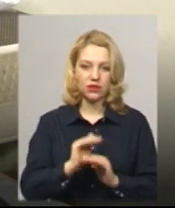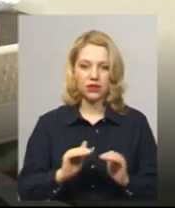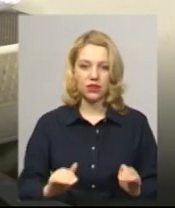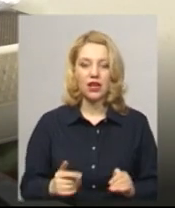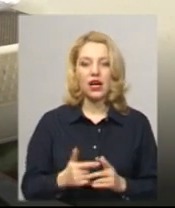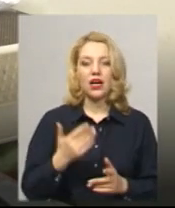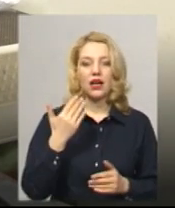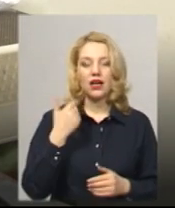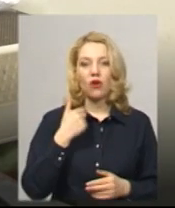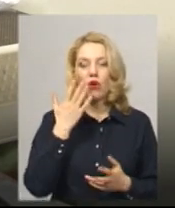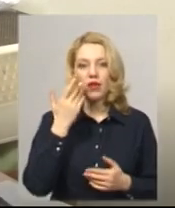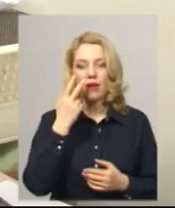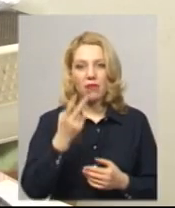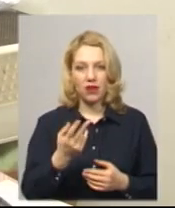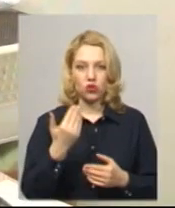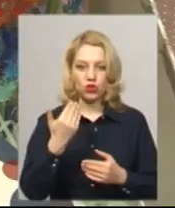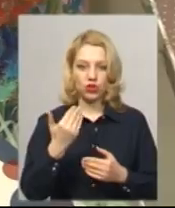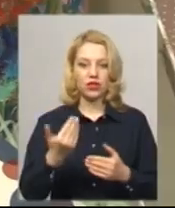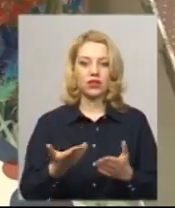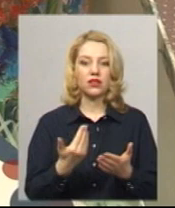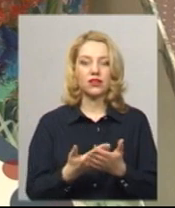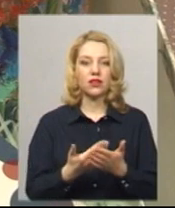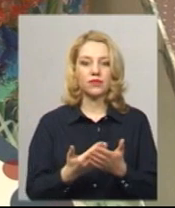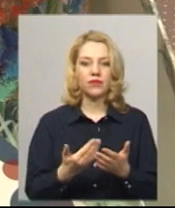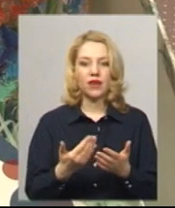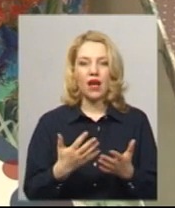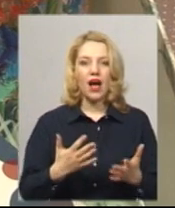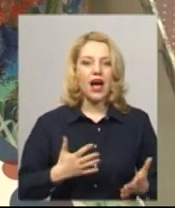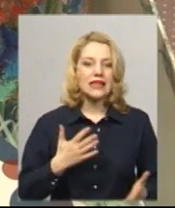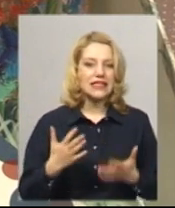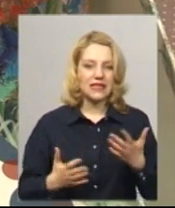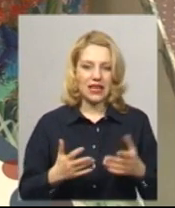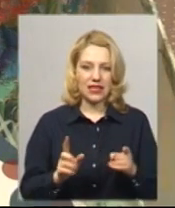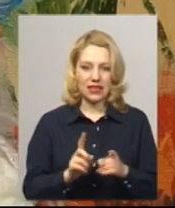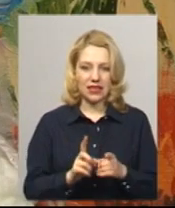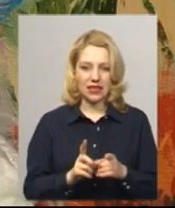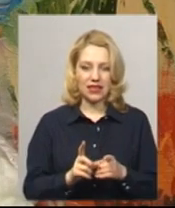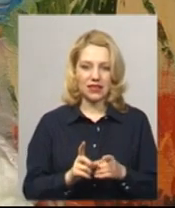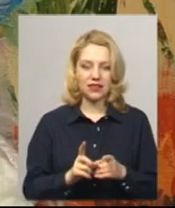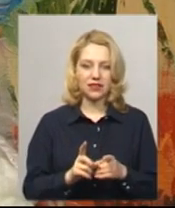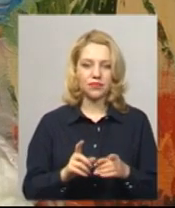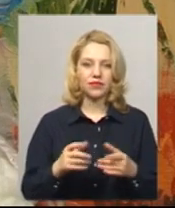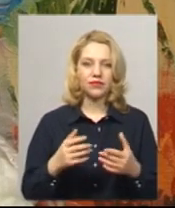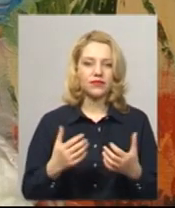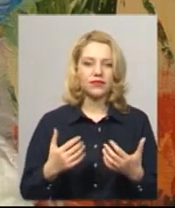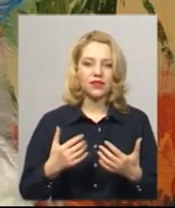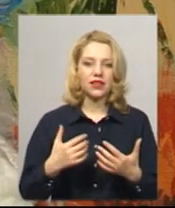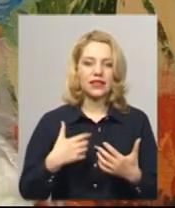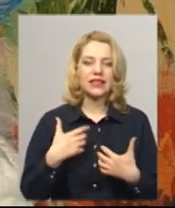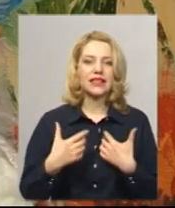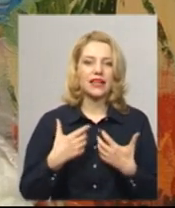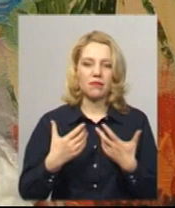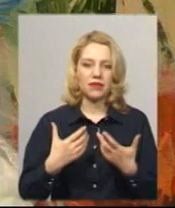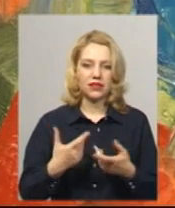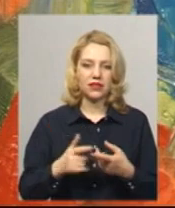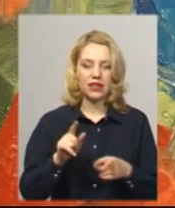їхній азартний трепіт, якісь в них